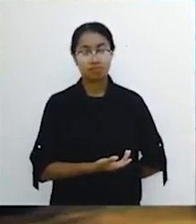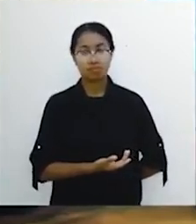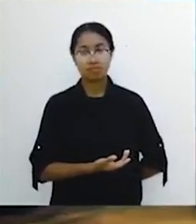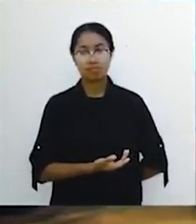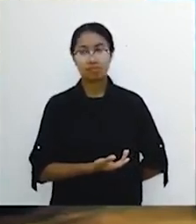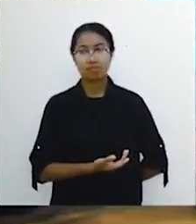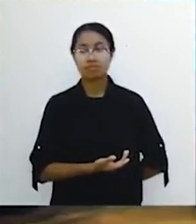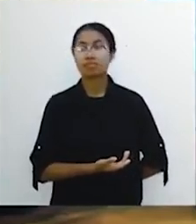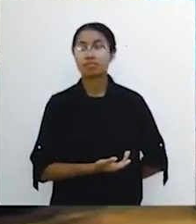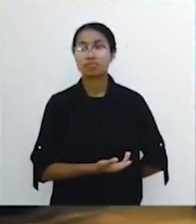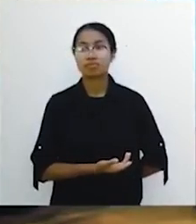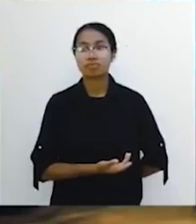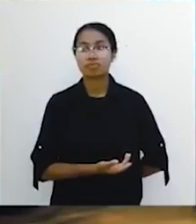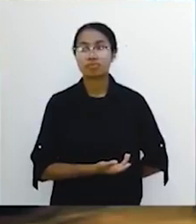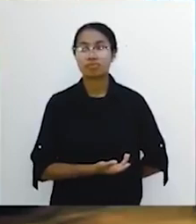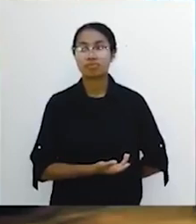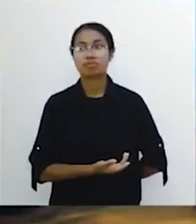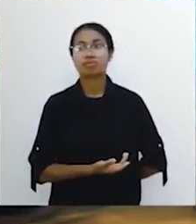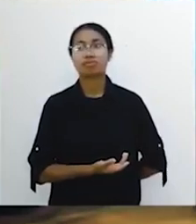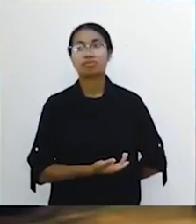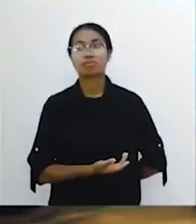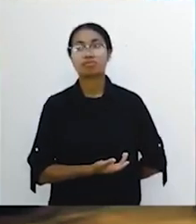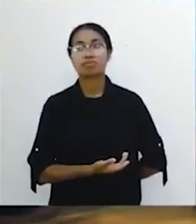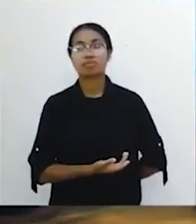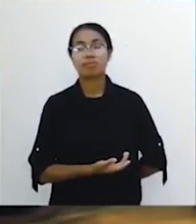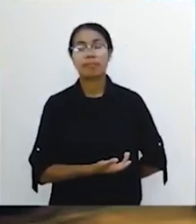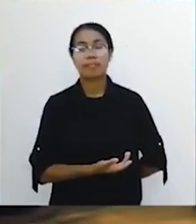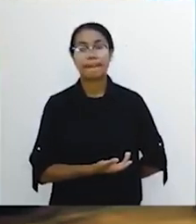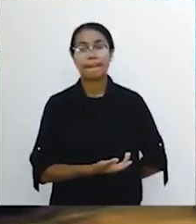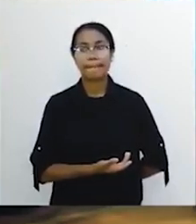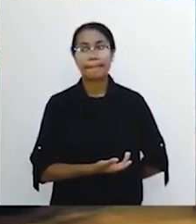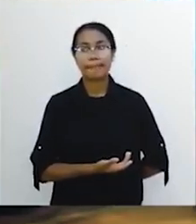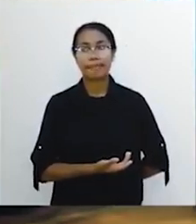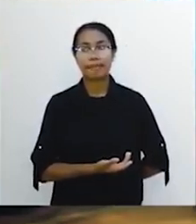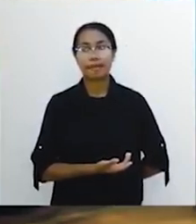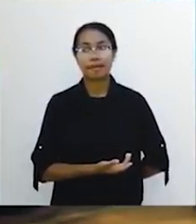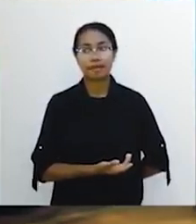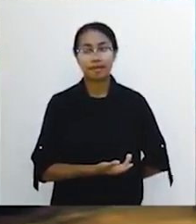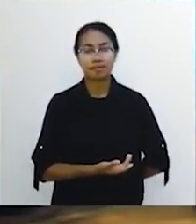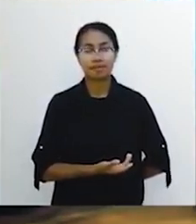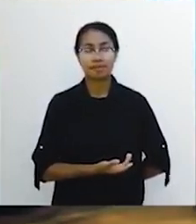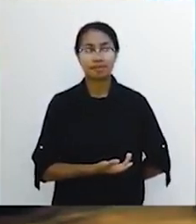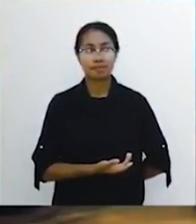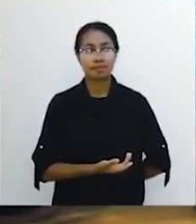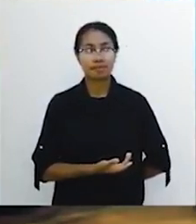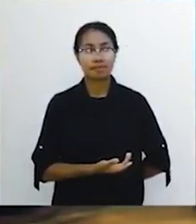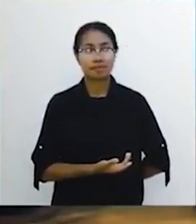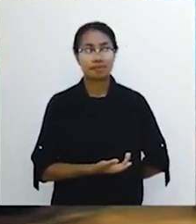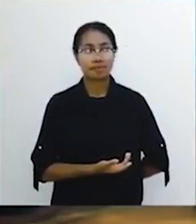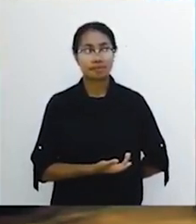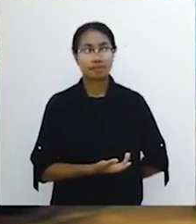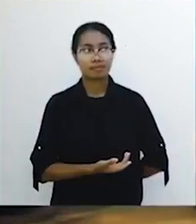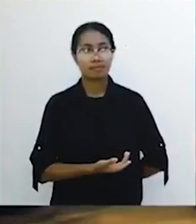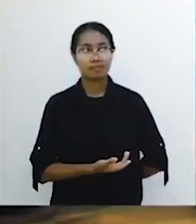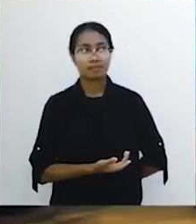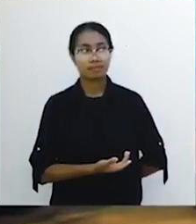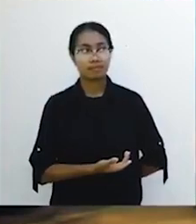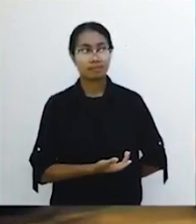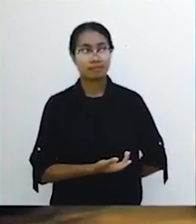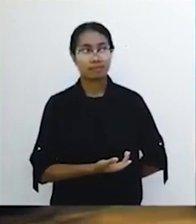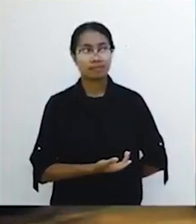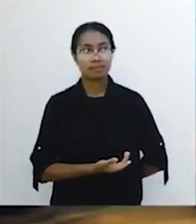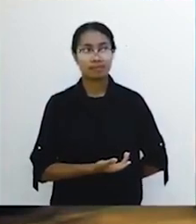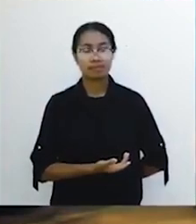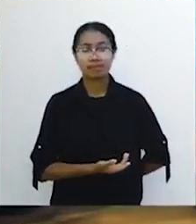orang yang katanya mengalami kesembuhan ilahi. Tapi lalu kambuh kembali penyakitnya. Ini omong gosok. Ini pasti bukan kesembuhan ilahi.